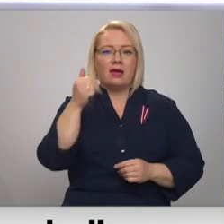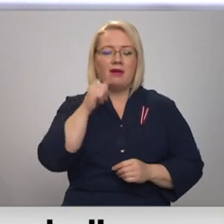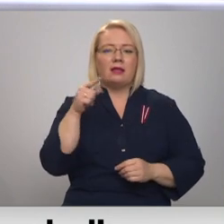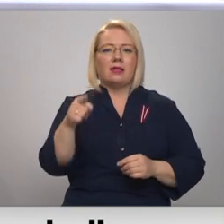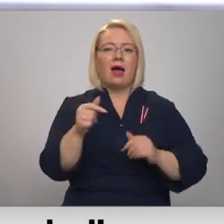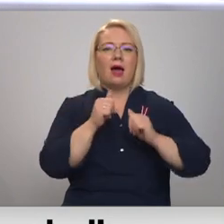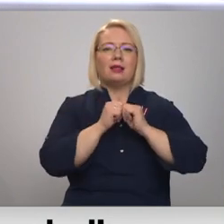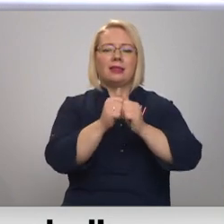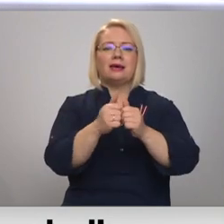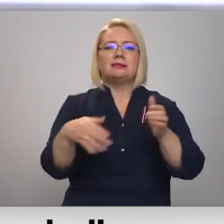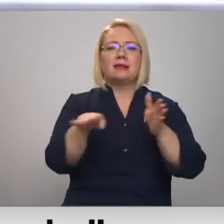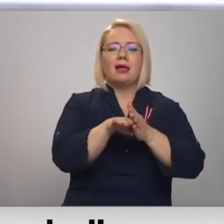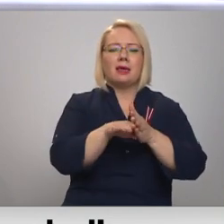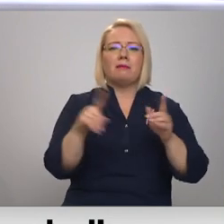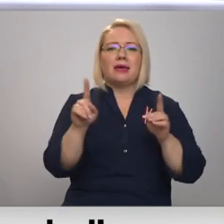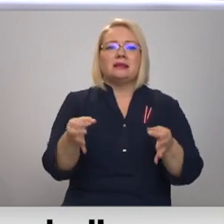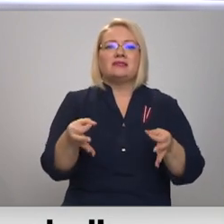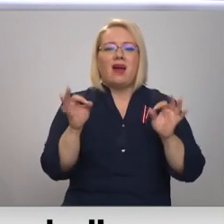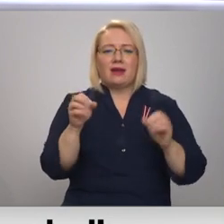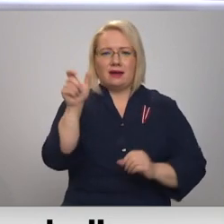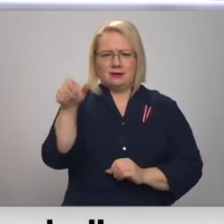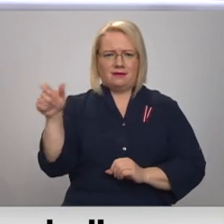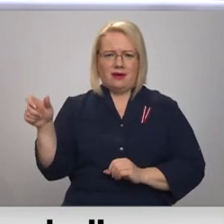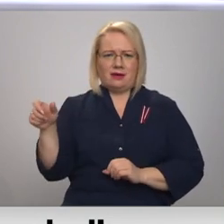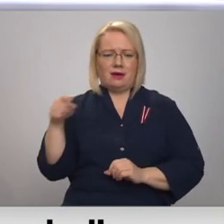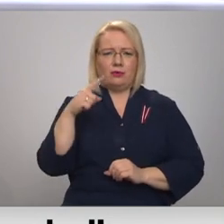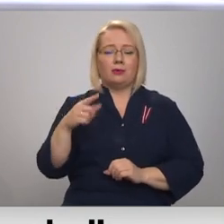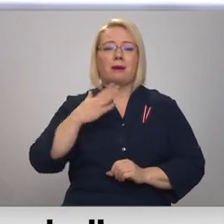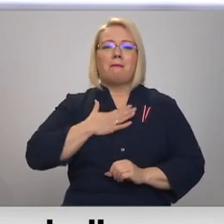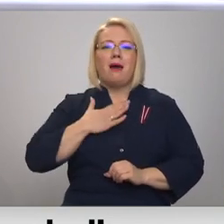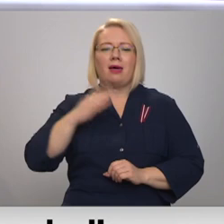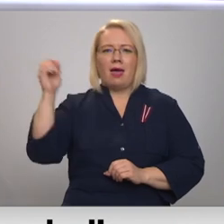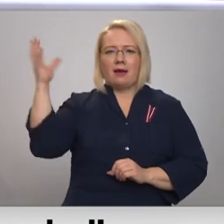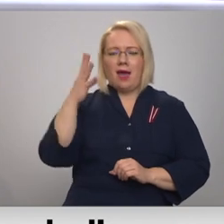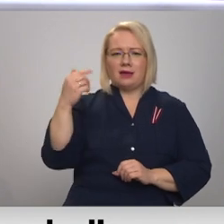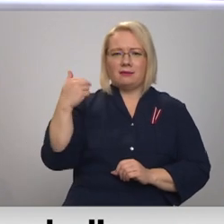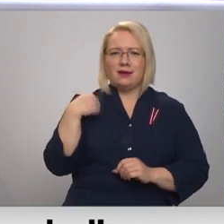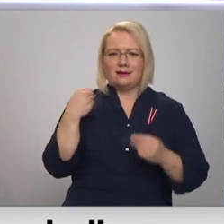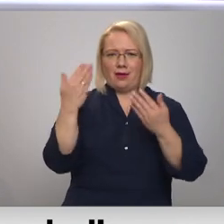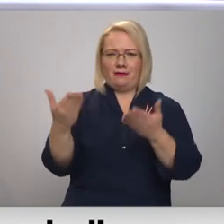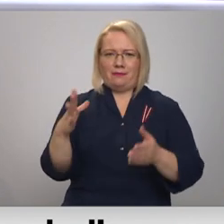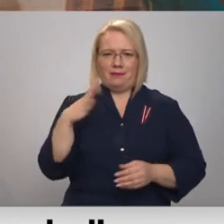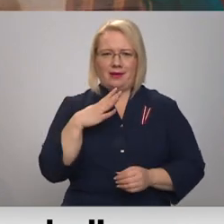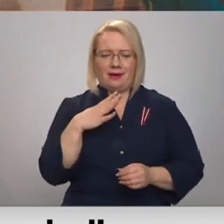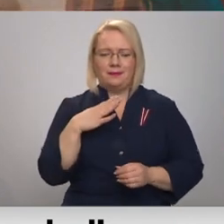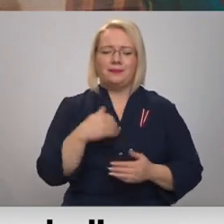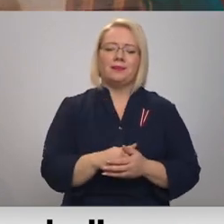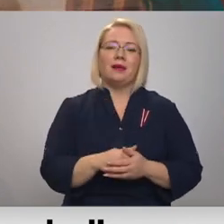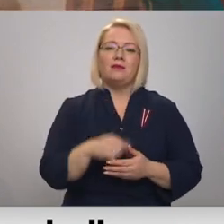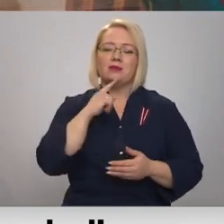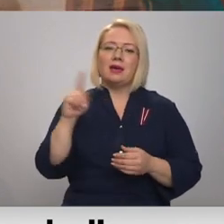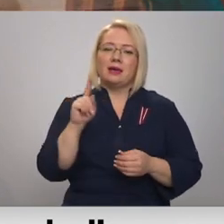līdzdalība ir tik svarīga viņiem. Tur ir mans gaismas stariņš. Mums arī ir iespējas ar citu